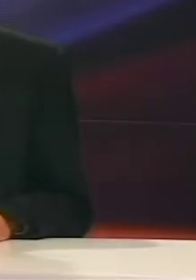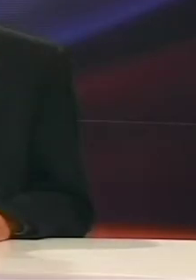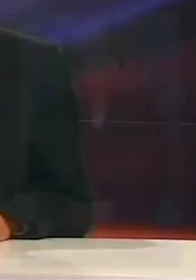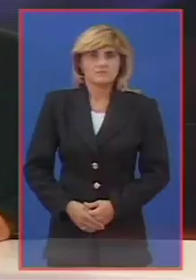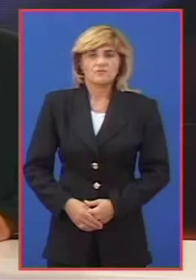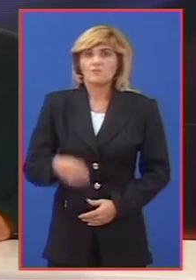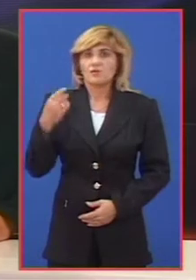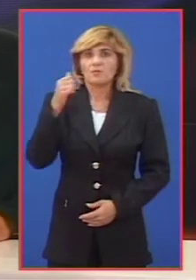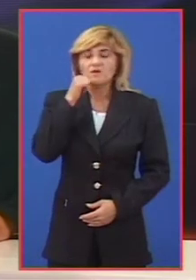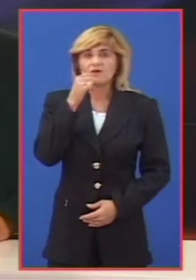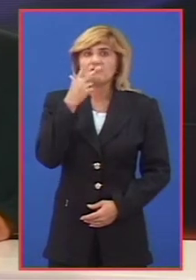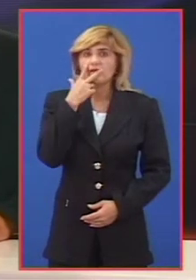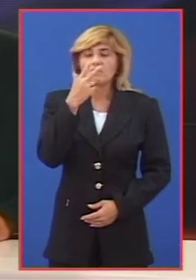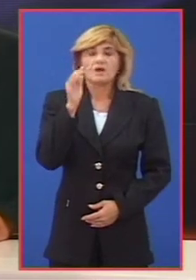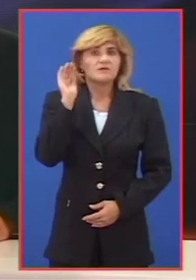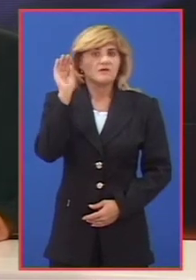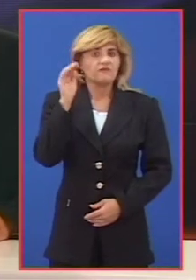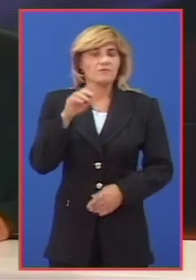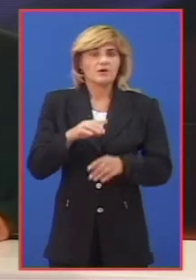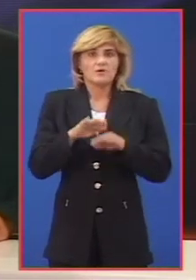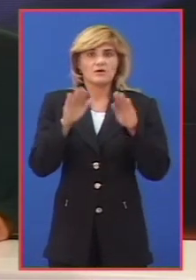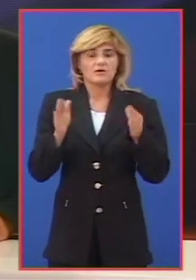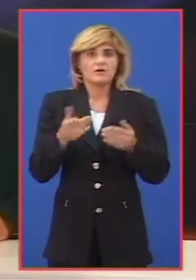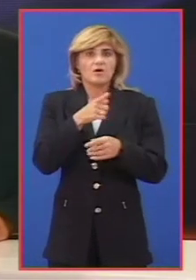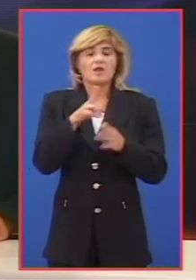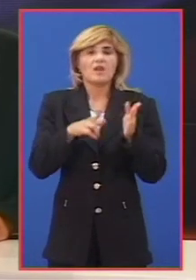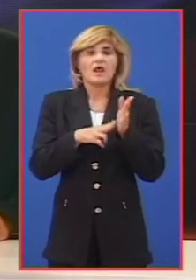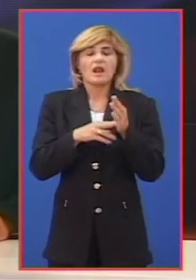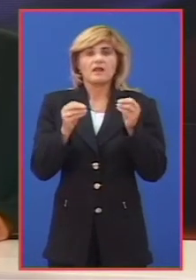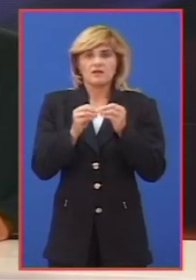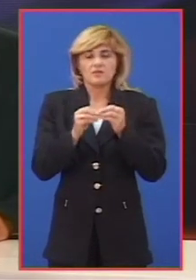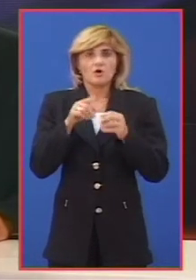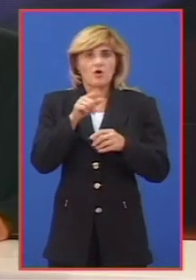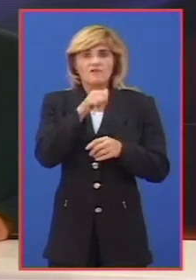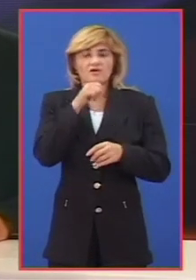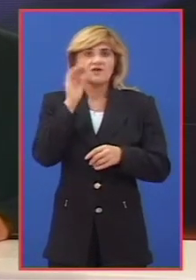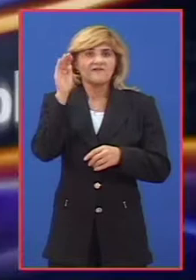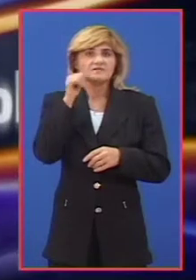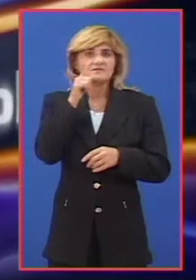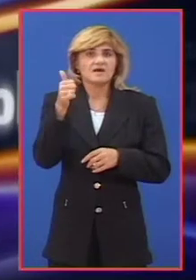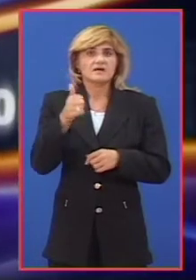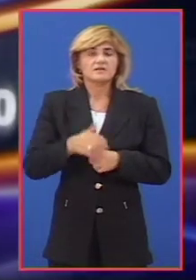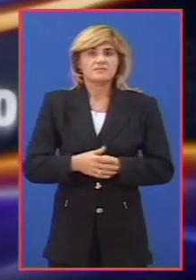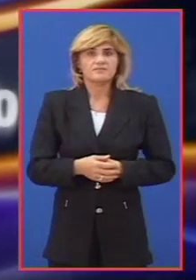Dobar dan, gledajte Infoblog. Ja sam Nenad Budinčević, a ovo su Vesti dana.